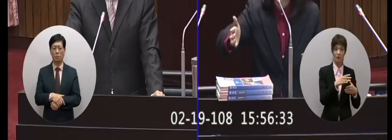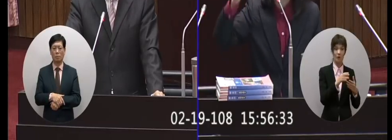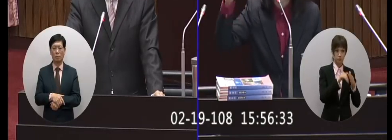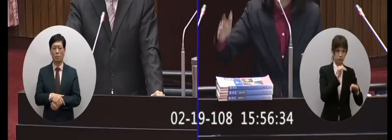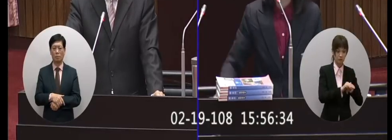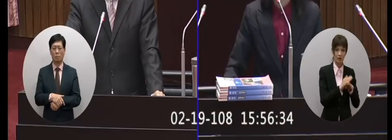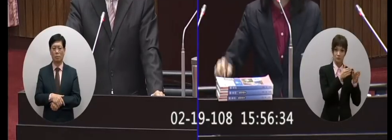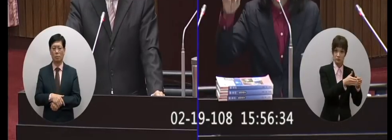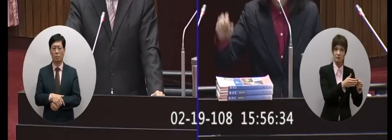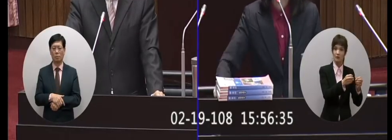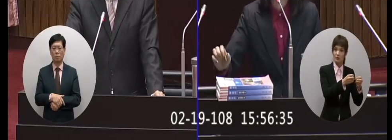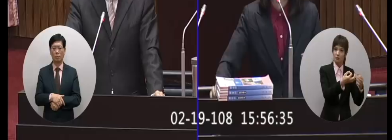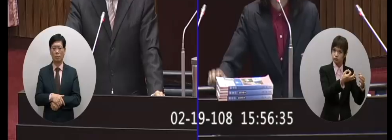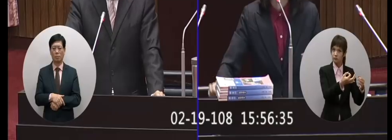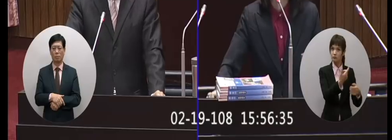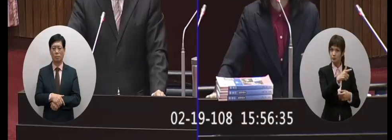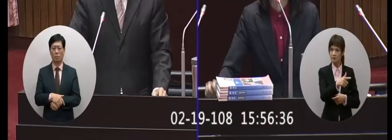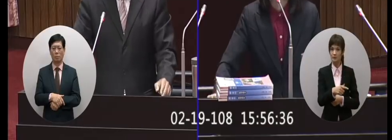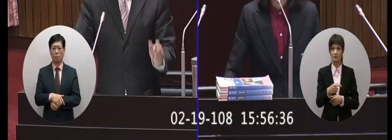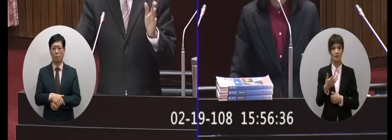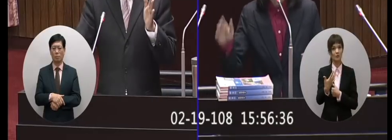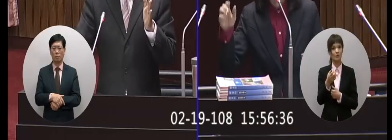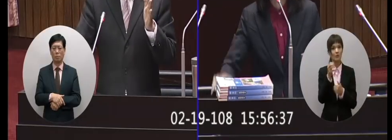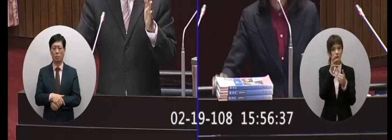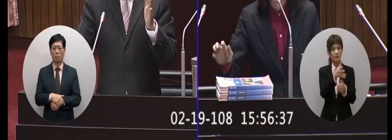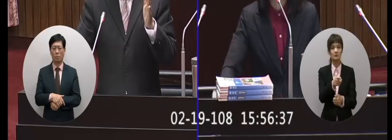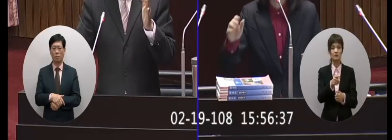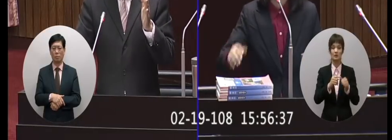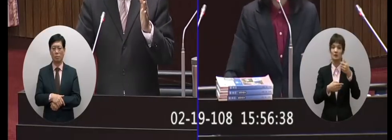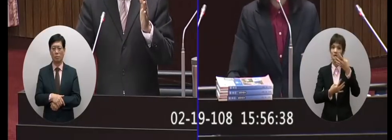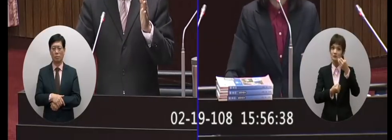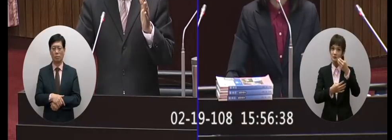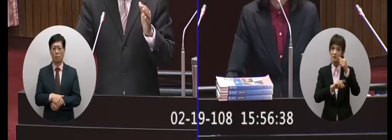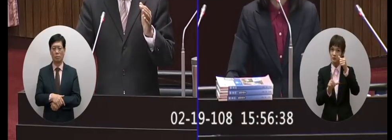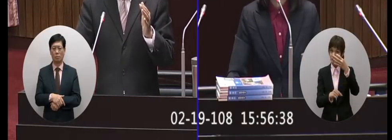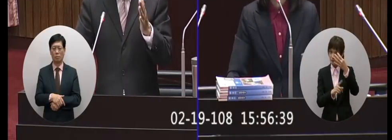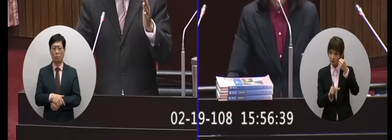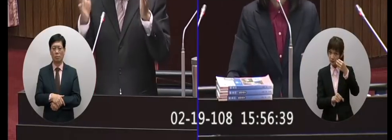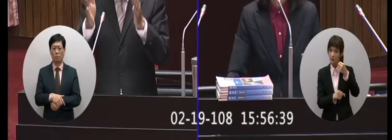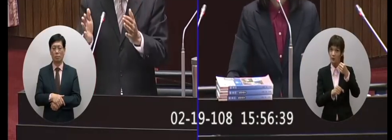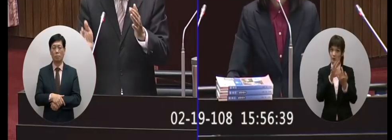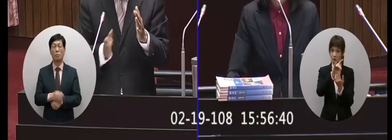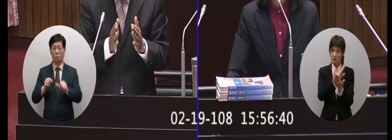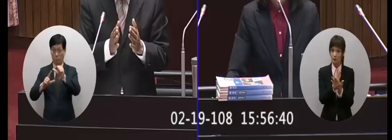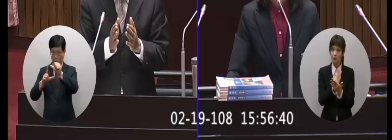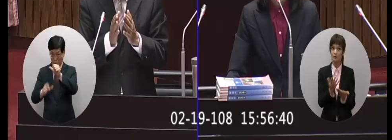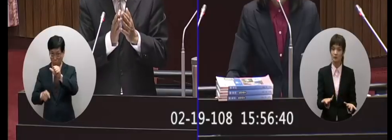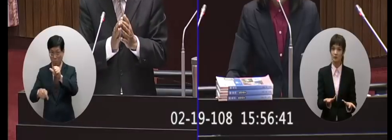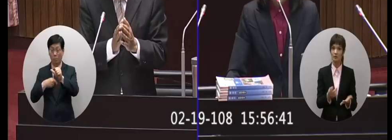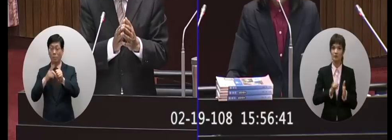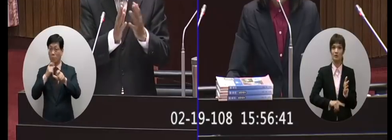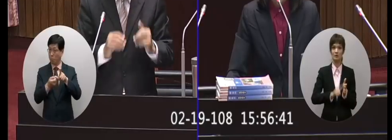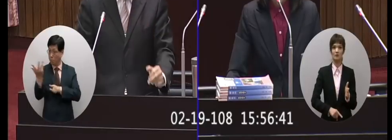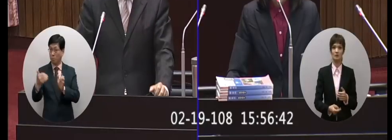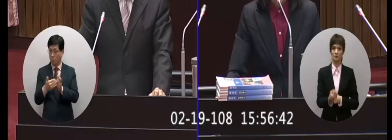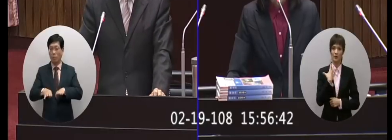我學校一般五月選書現在幾月選書嘛委員你就回答這麼簡單的問題嘛不是他就從五月公